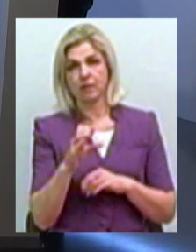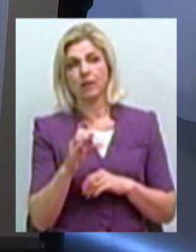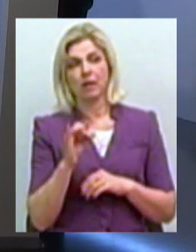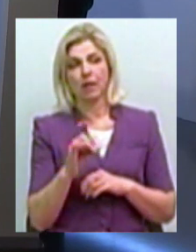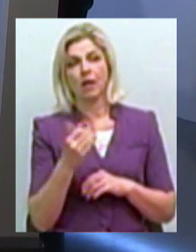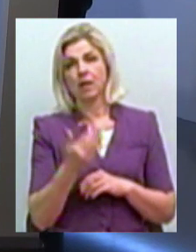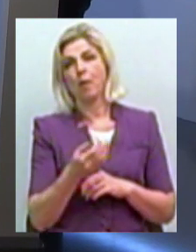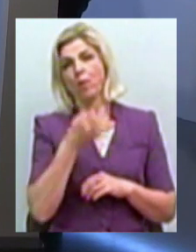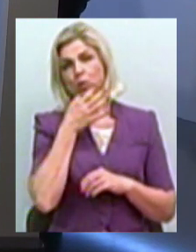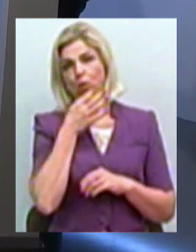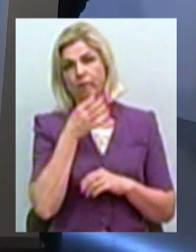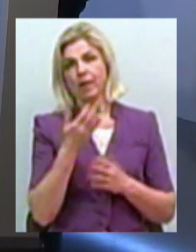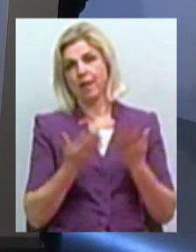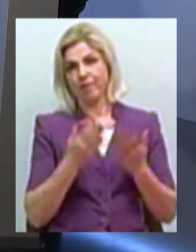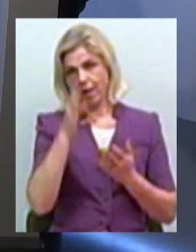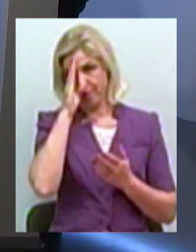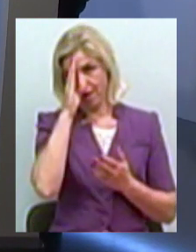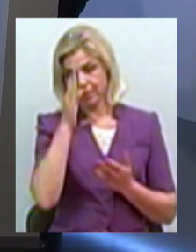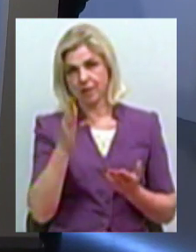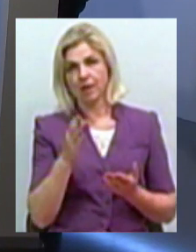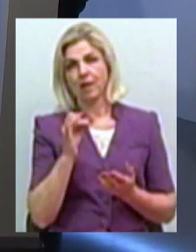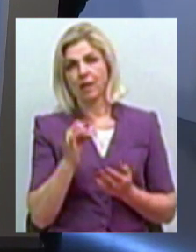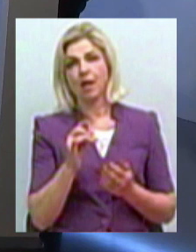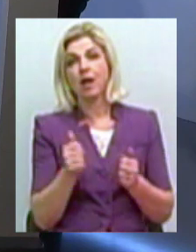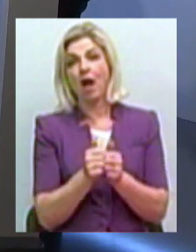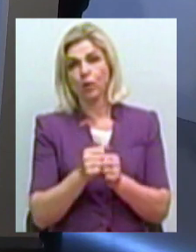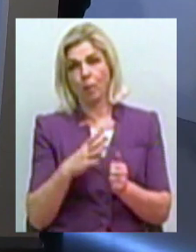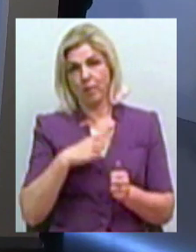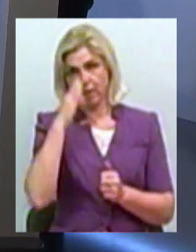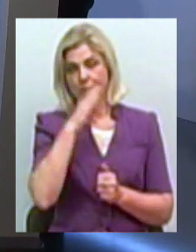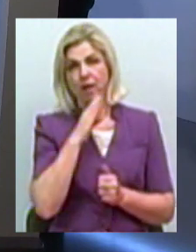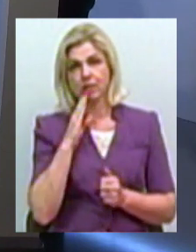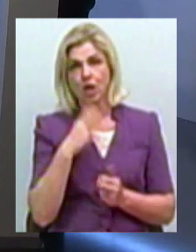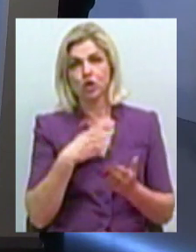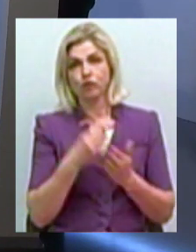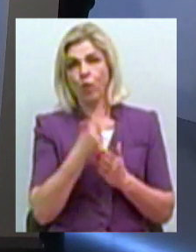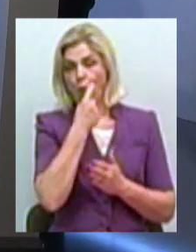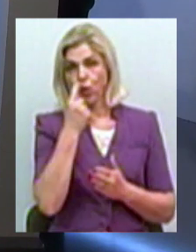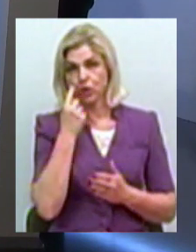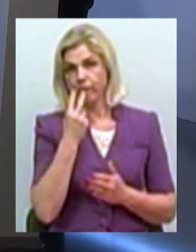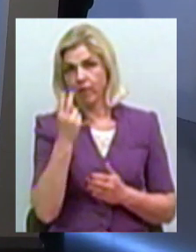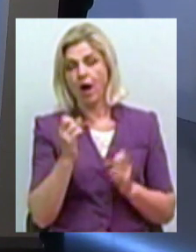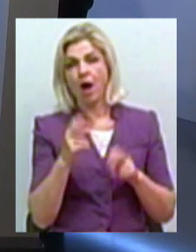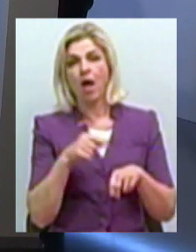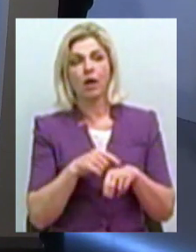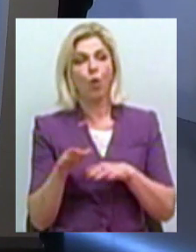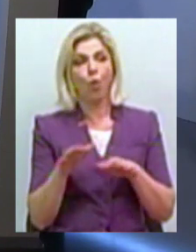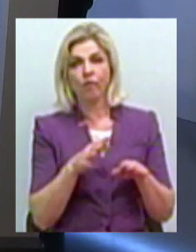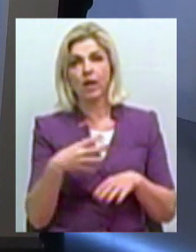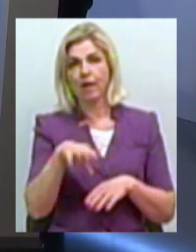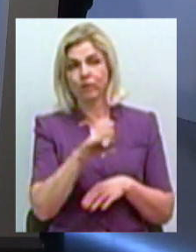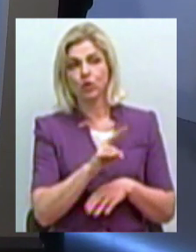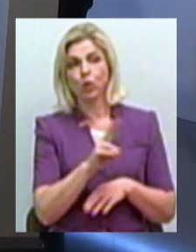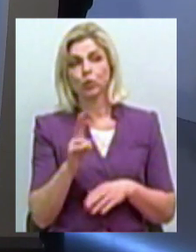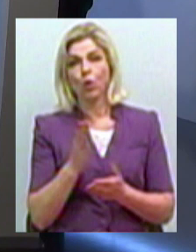бо їй сподобався, напевно, хлопець. І недалеко були батьки. Я на власні очі бачила, як реагували усі, хто